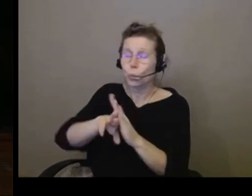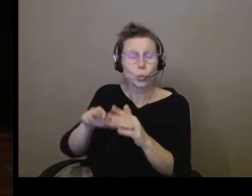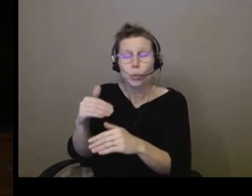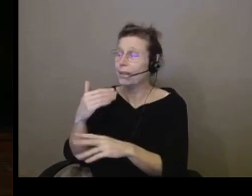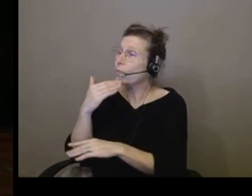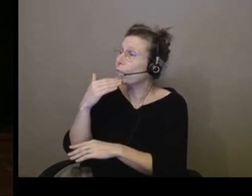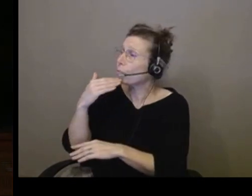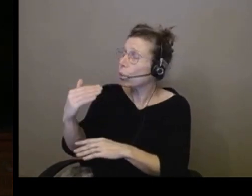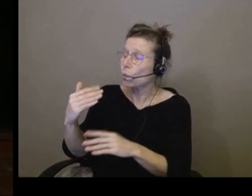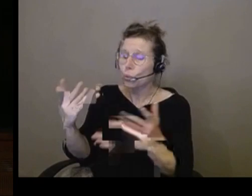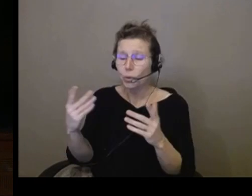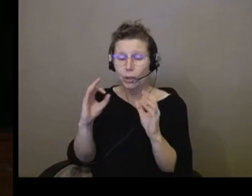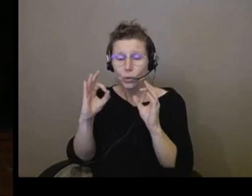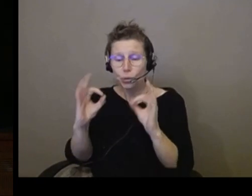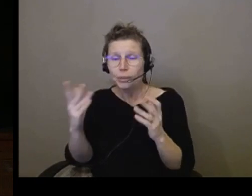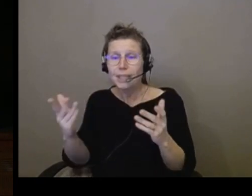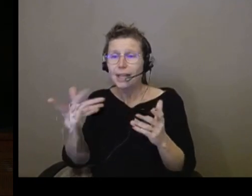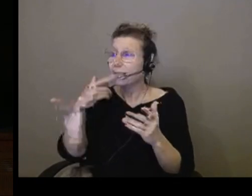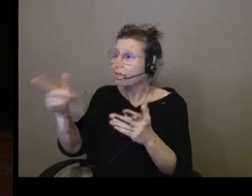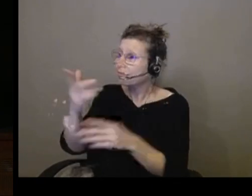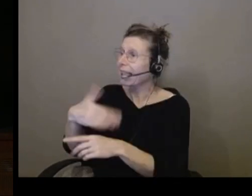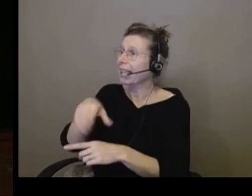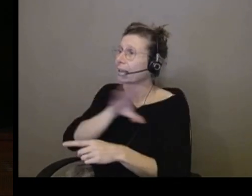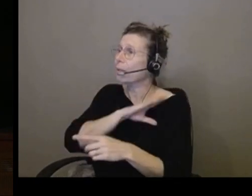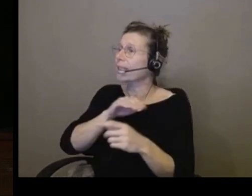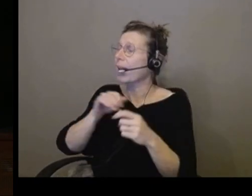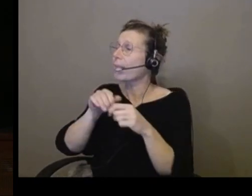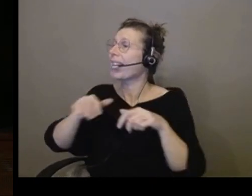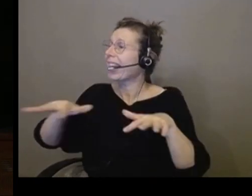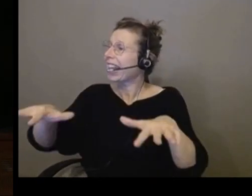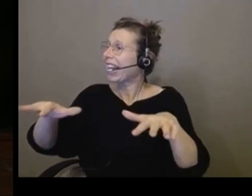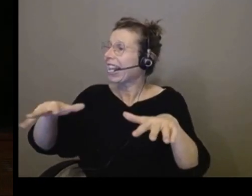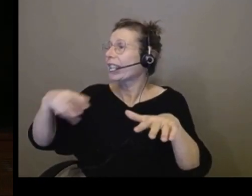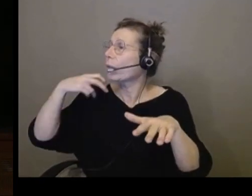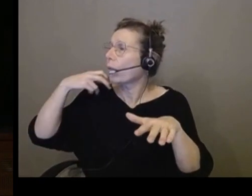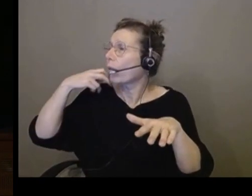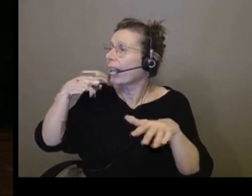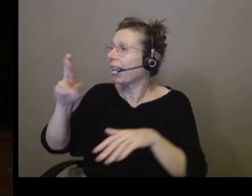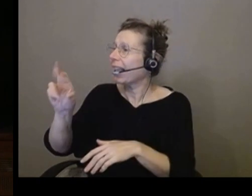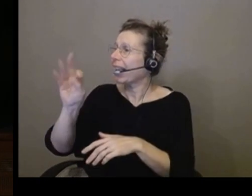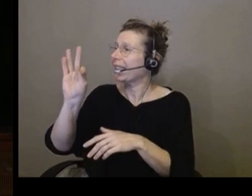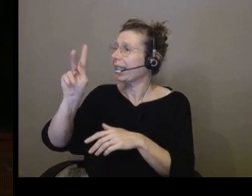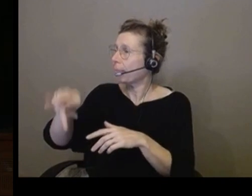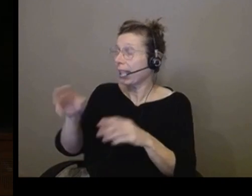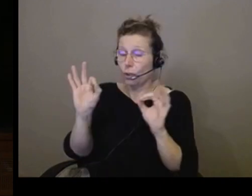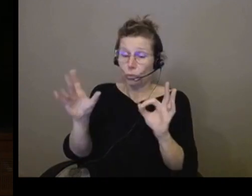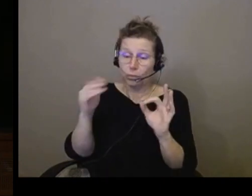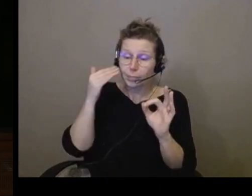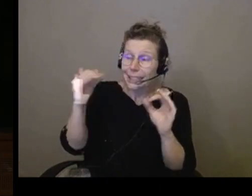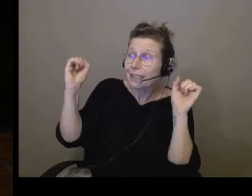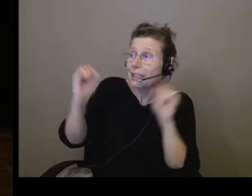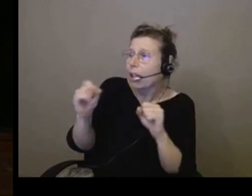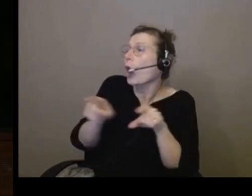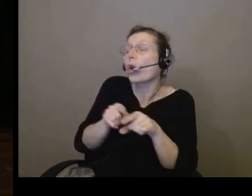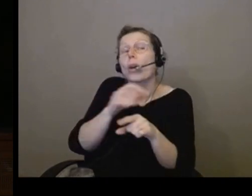êtes en charge du réseau ferré RATP. Si vous voulez bien, comme je le fais avec chacun de nos invités, vous pouvez nous rappeler un petit peu quelles sont